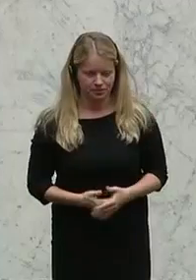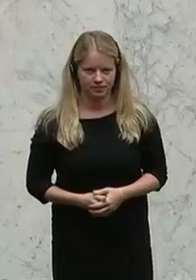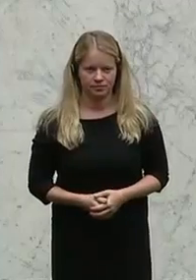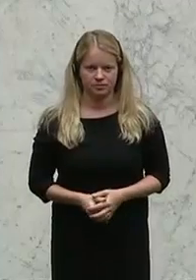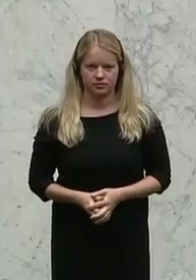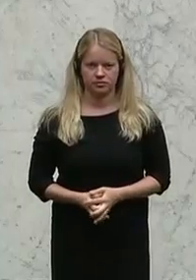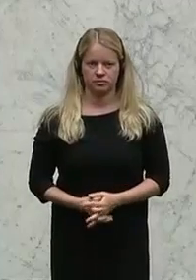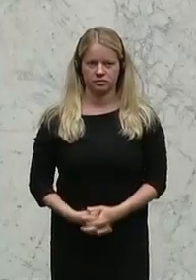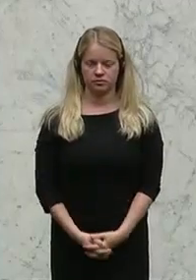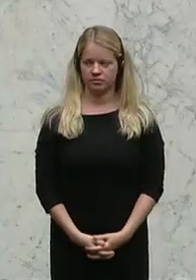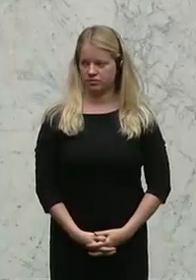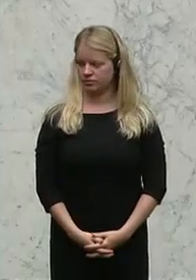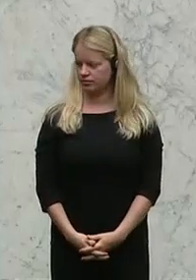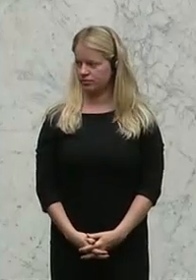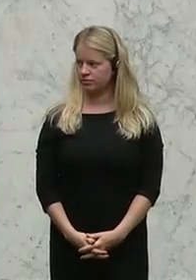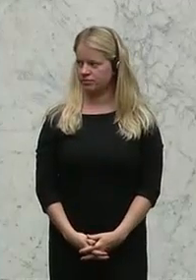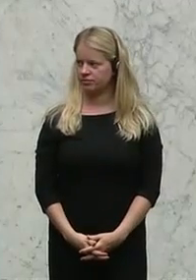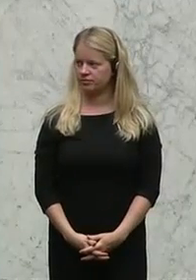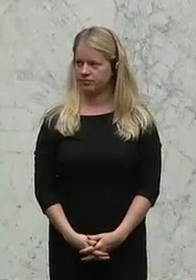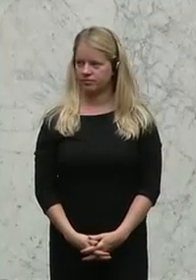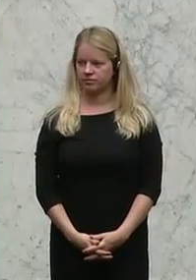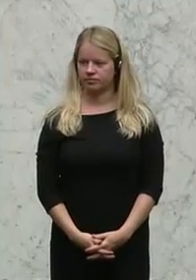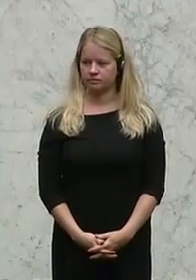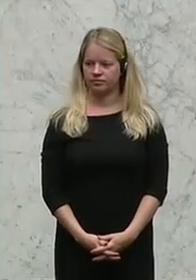Ruperta Lichtenegger von den Grünen ist am Wort.